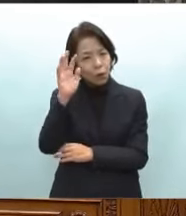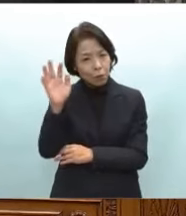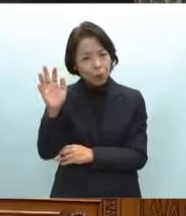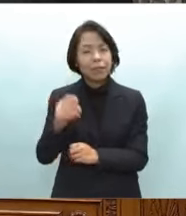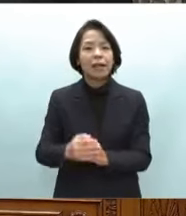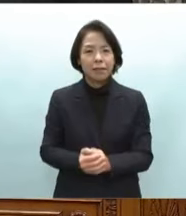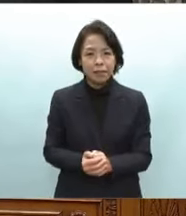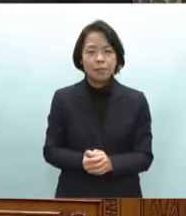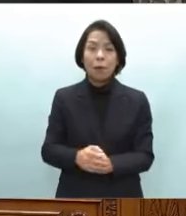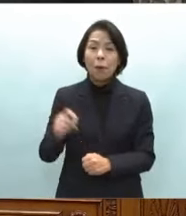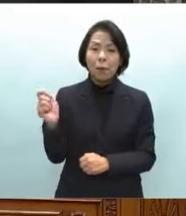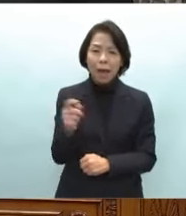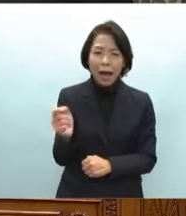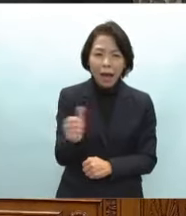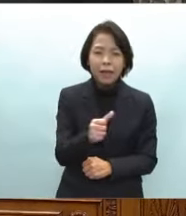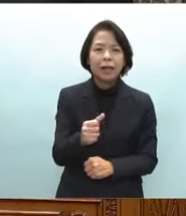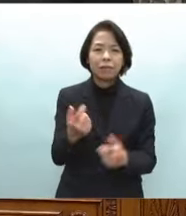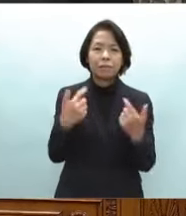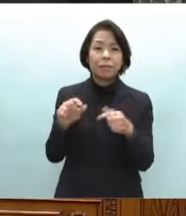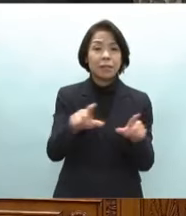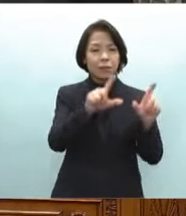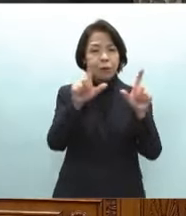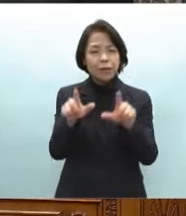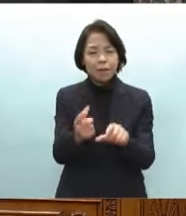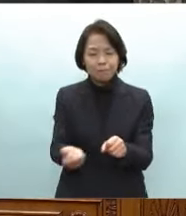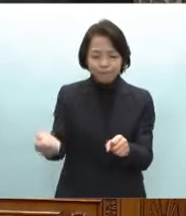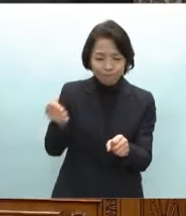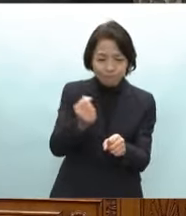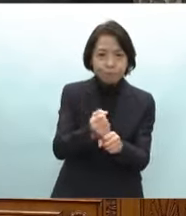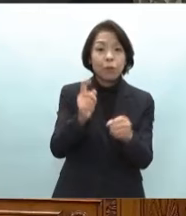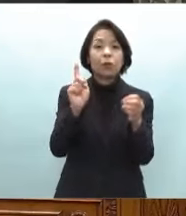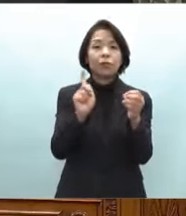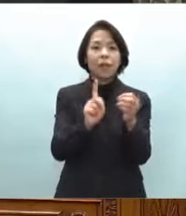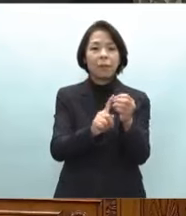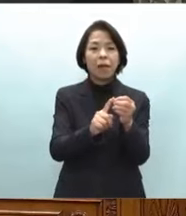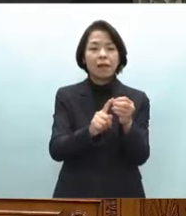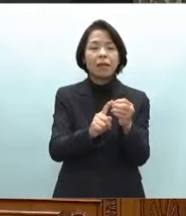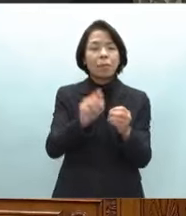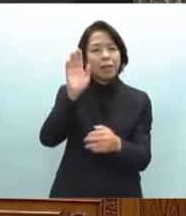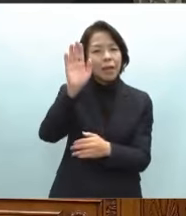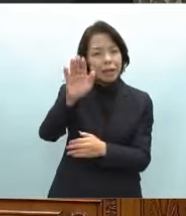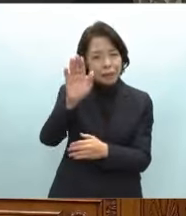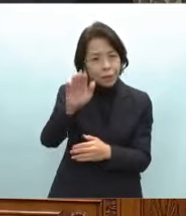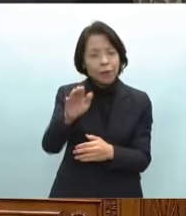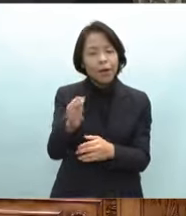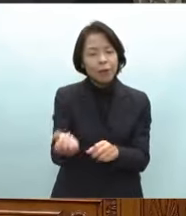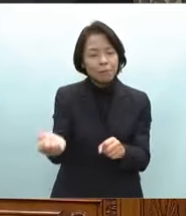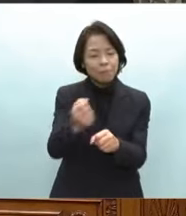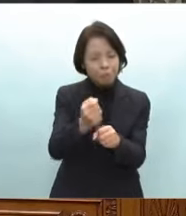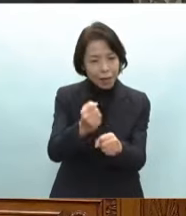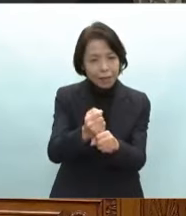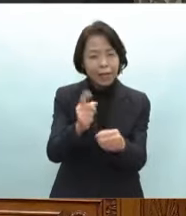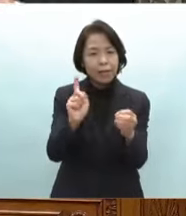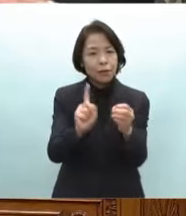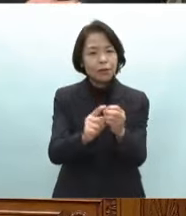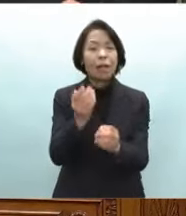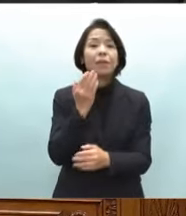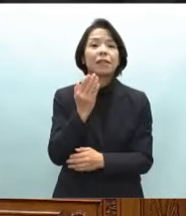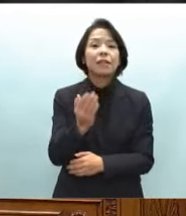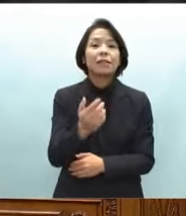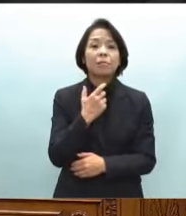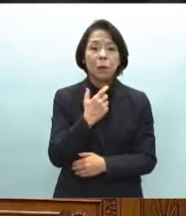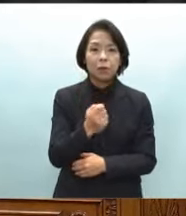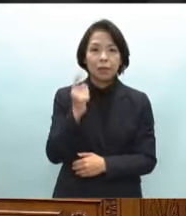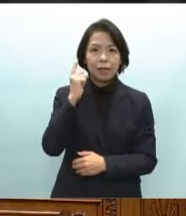一日一刻も早く日常生活を取り戻すためにまた将来の再建に向けて質問に入らせて